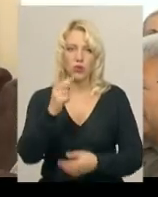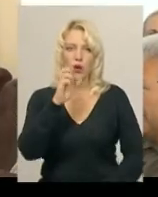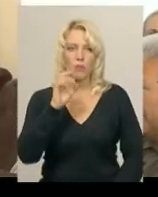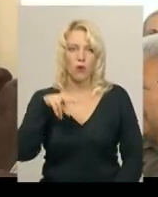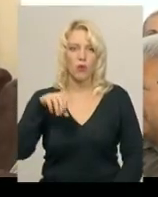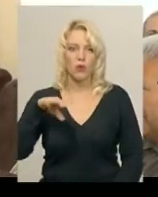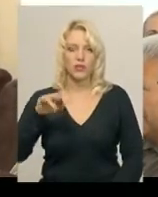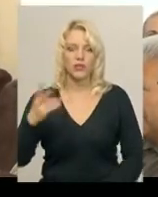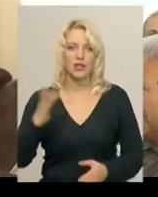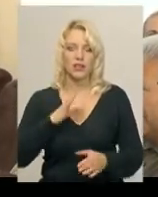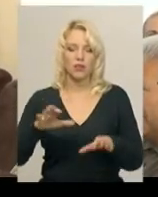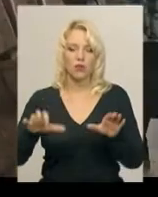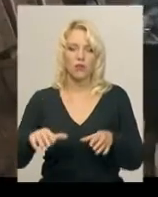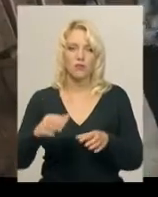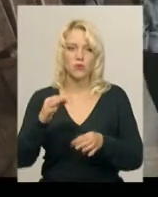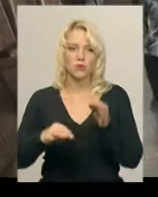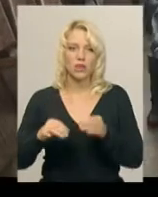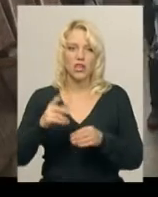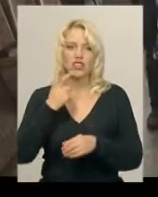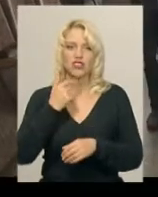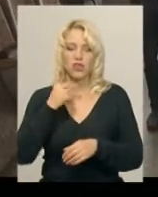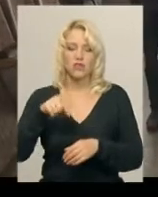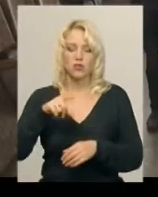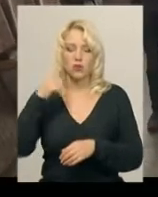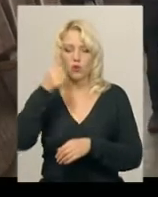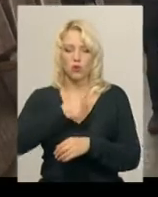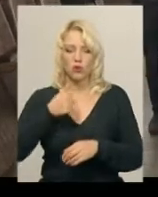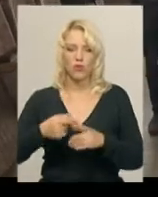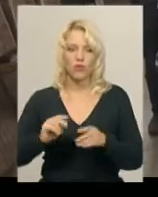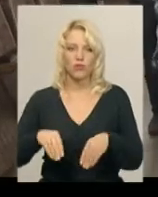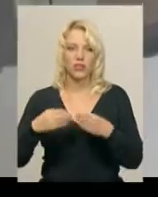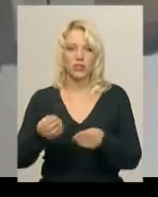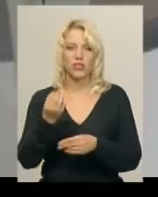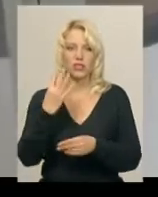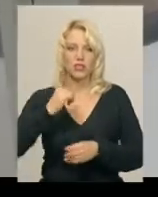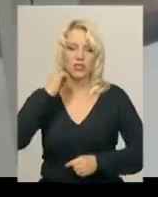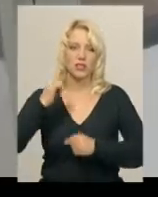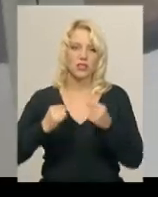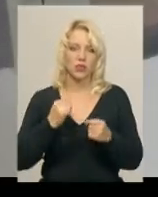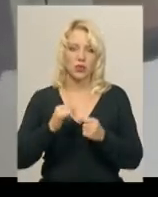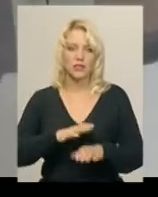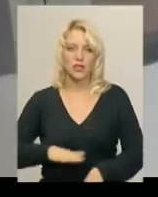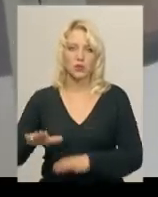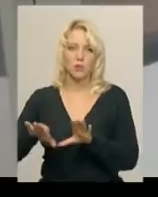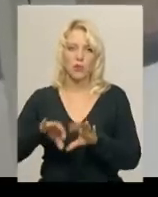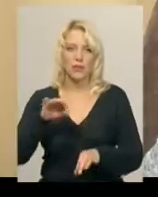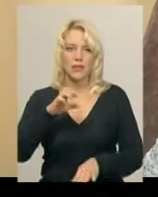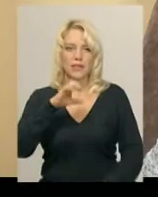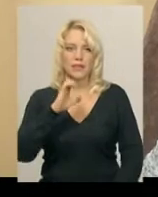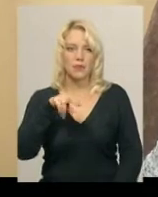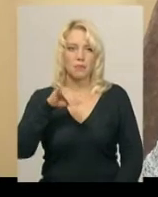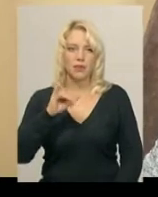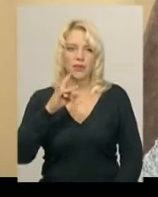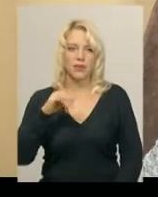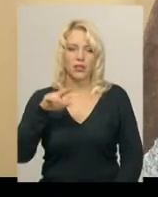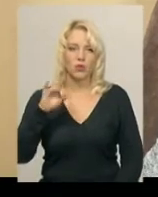який головував у СИДі з червня цього року. За нього із 18 виборців віддали голоси 14 колег. Заступницею обрали Тетяну Спірідонову. За нею